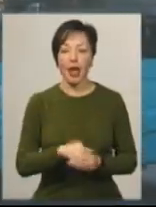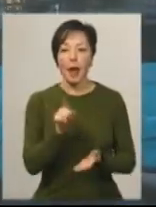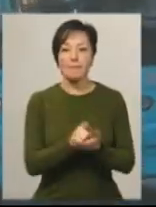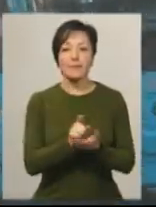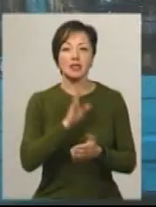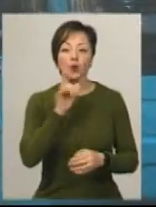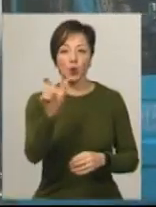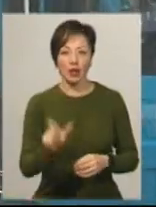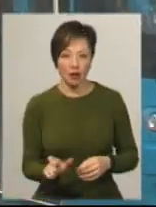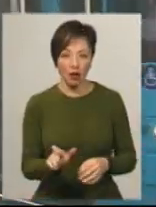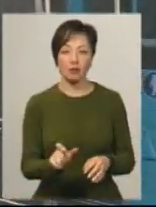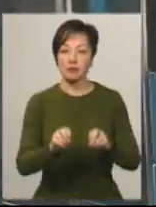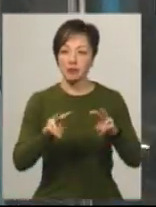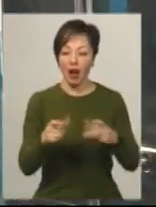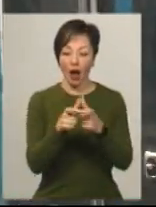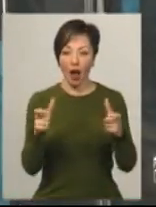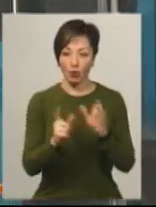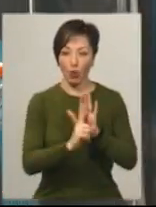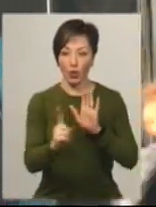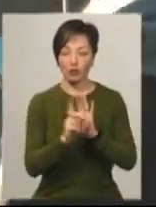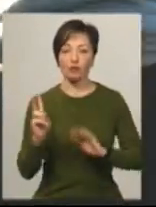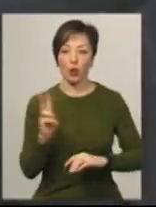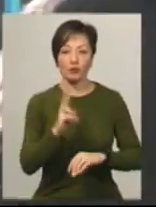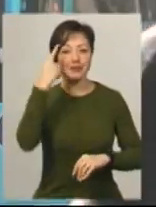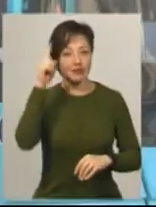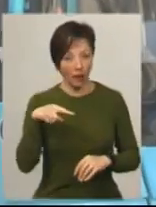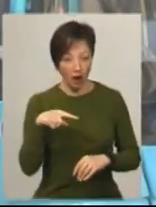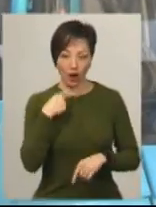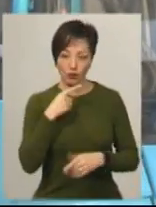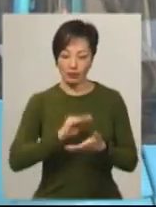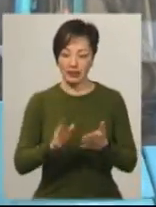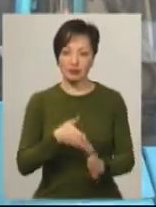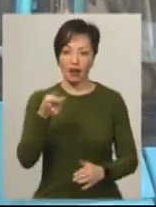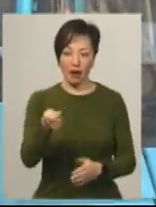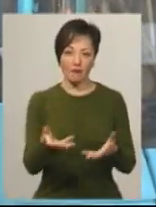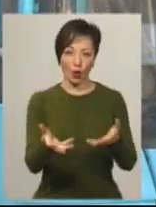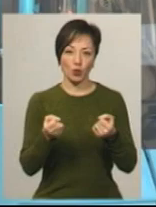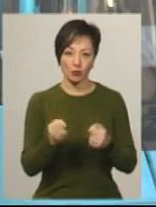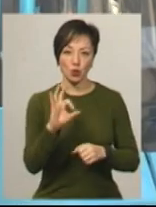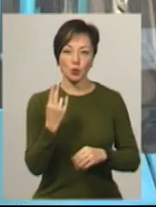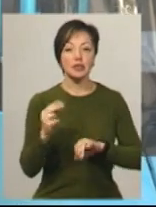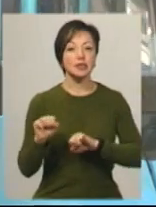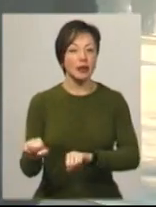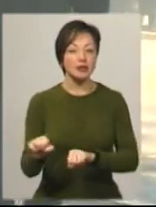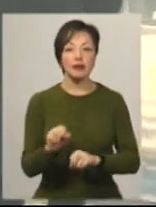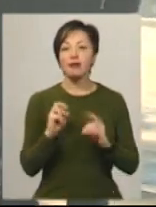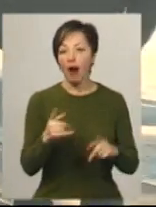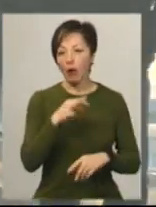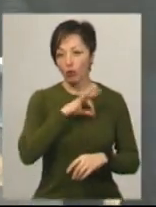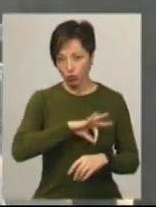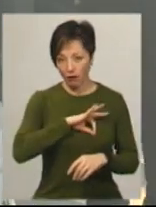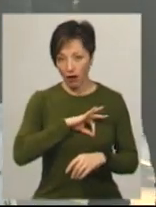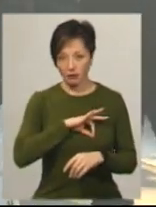Пенсіонерка Майя Міхневич про спеціальну картку для проїзду в тролейбусі знає. Каже, писала заяву на її отримання в соцзахисті. Та як нею